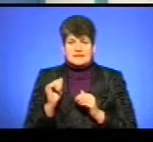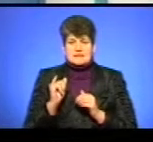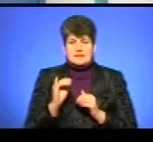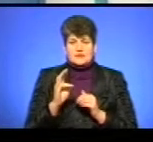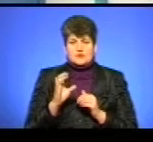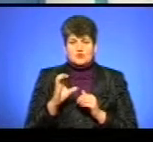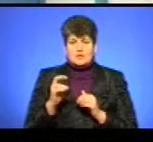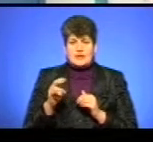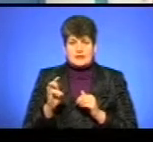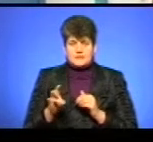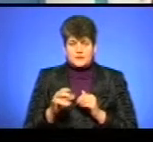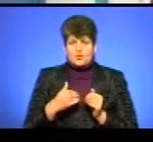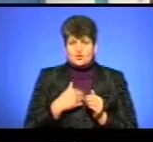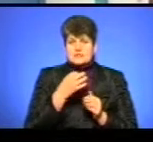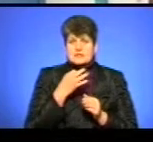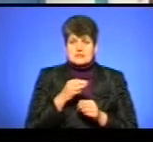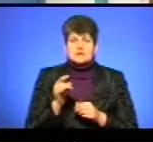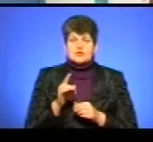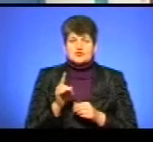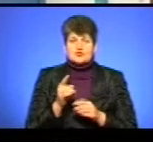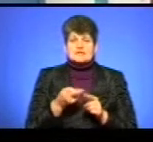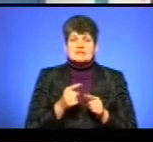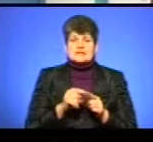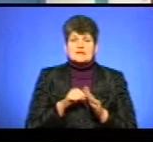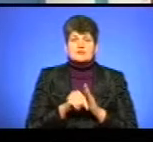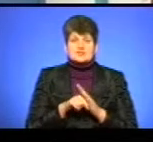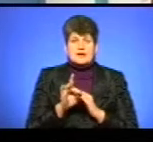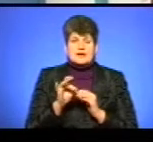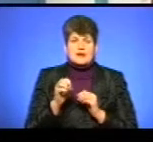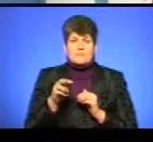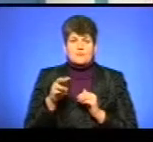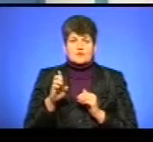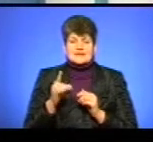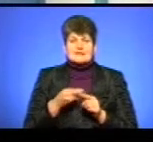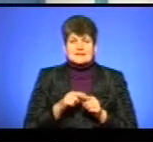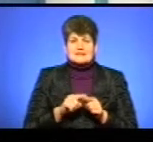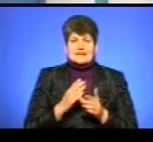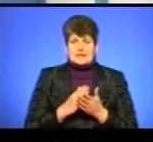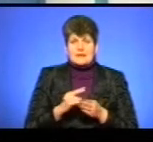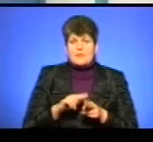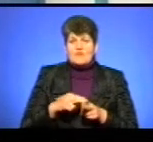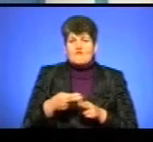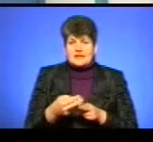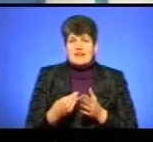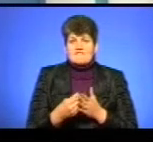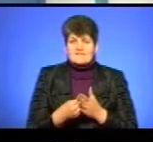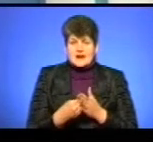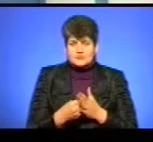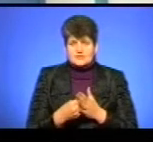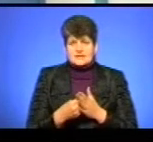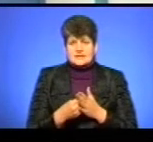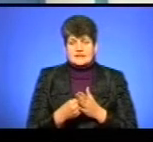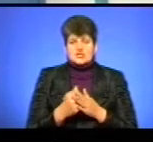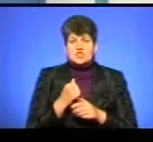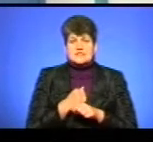Хочу сказати, що таке реімбурсація. Тобто, це відшкодування вартості лікарського середника через